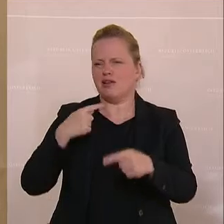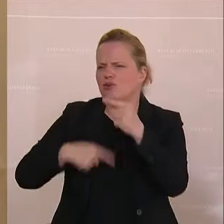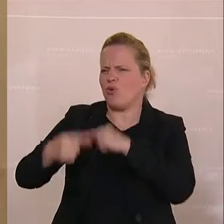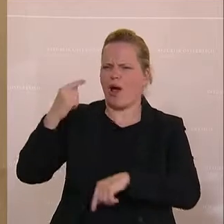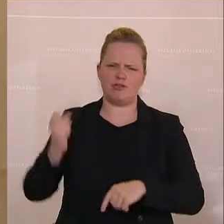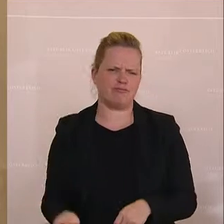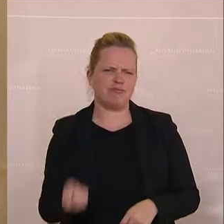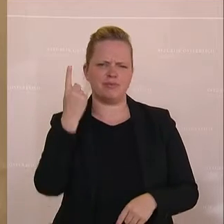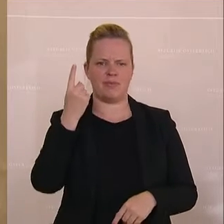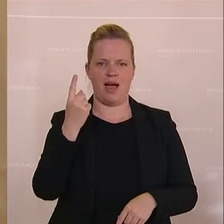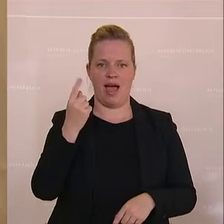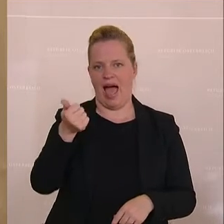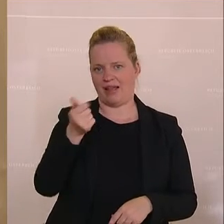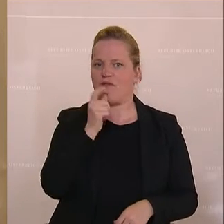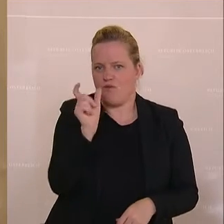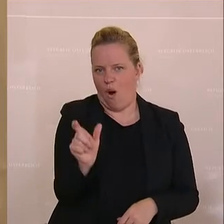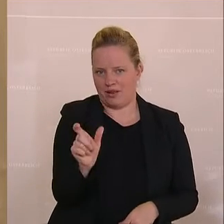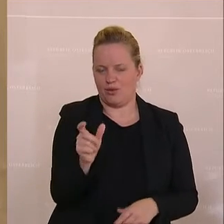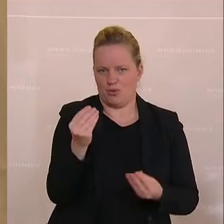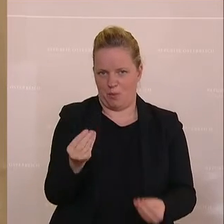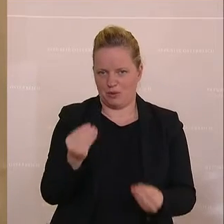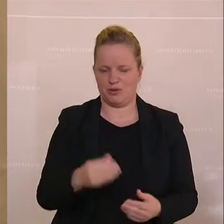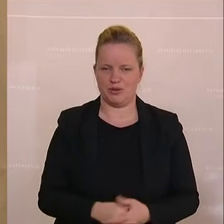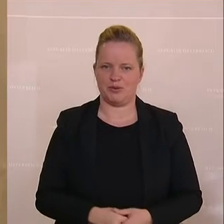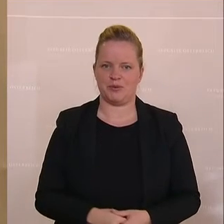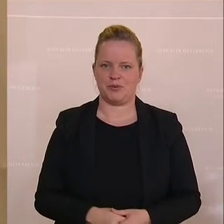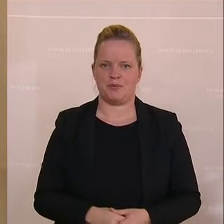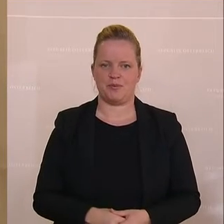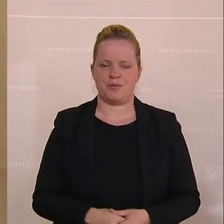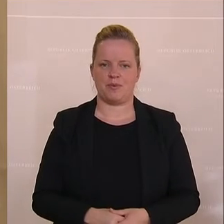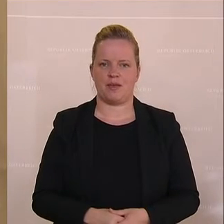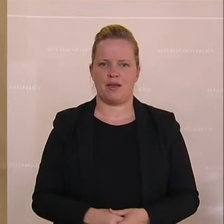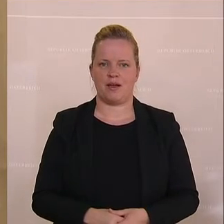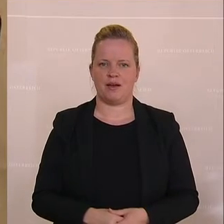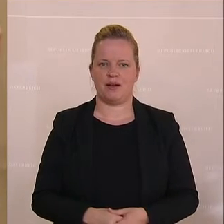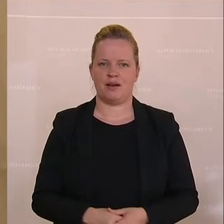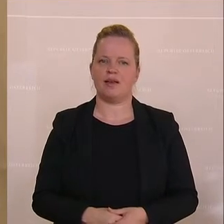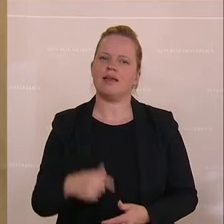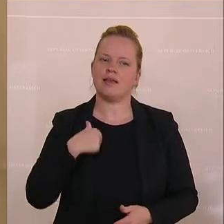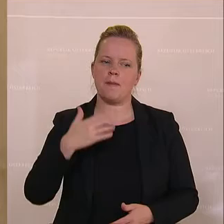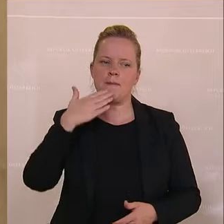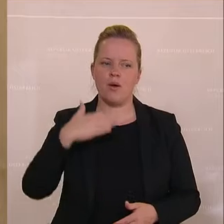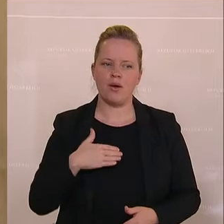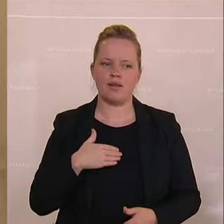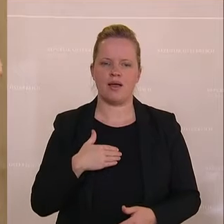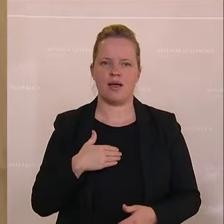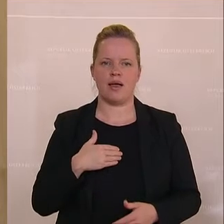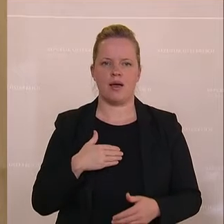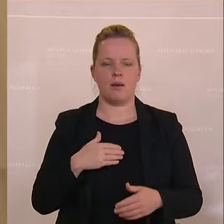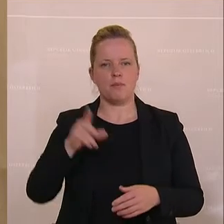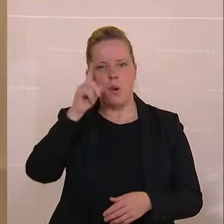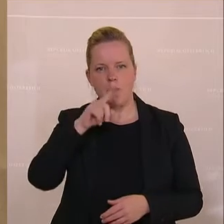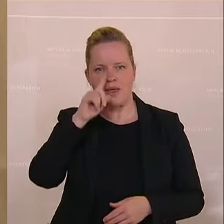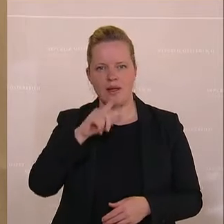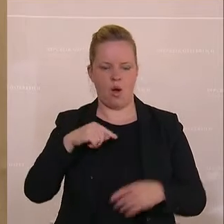ist vielleicht eines davon. Ich möchte es mit einem Außenstehenden versuchen, einem Obenmann